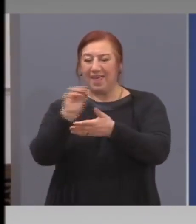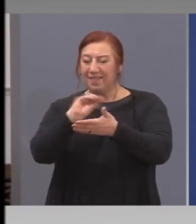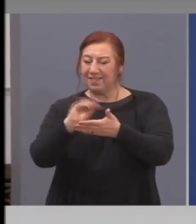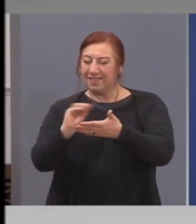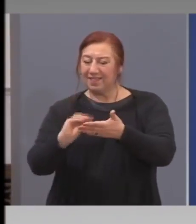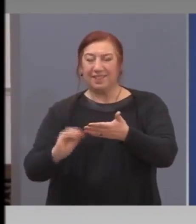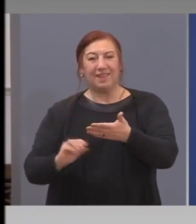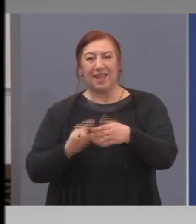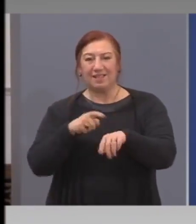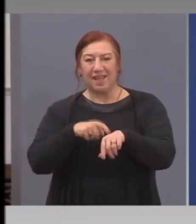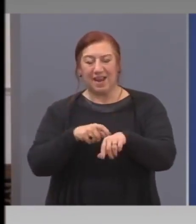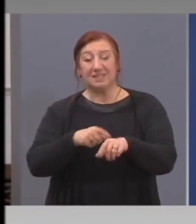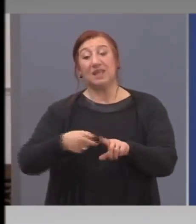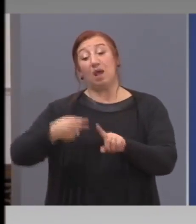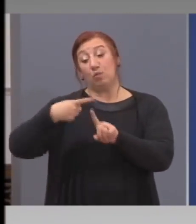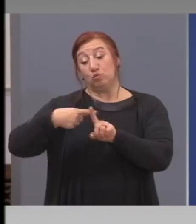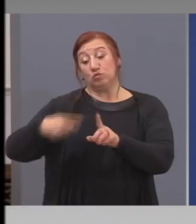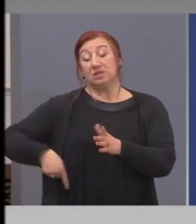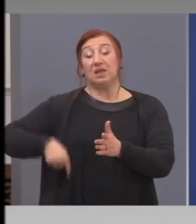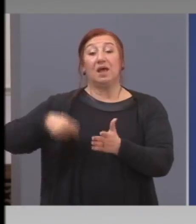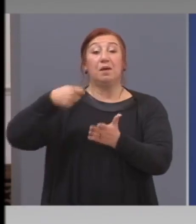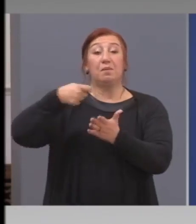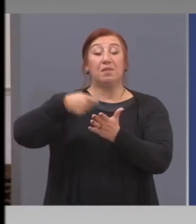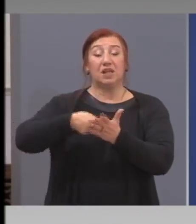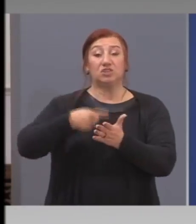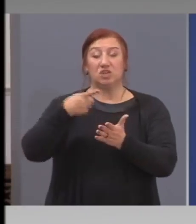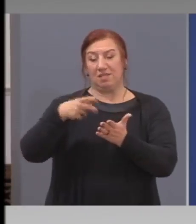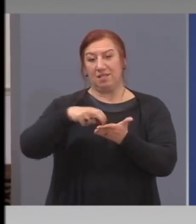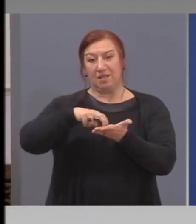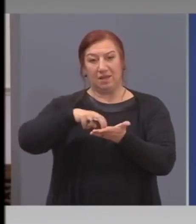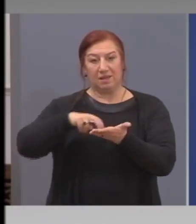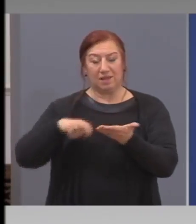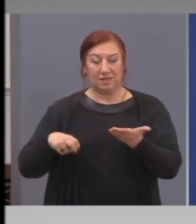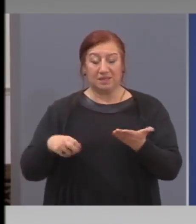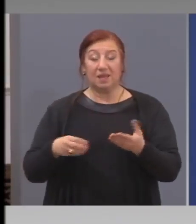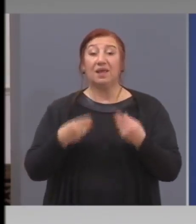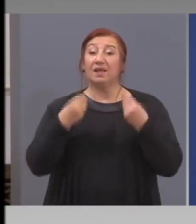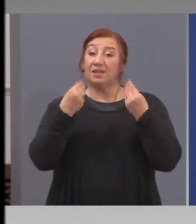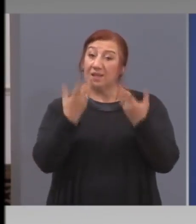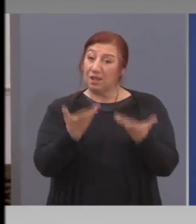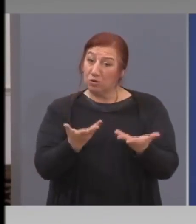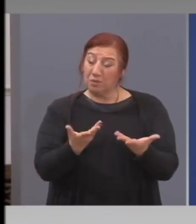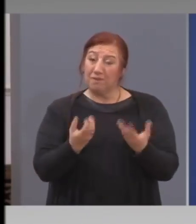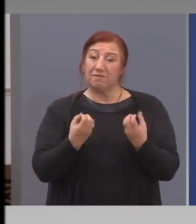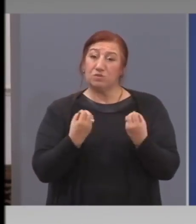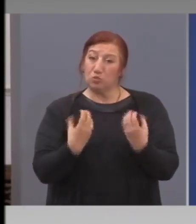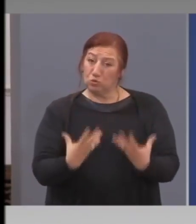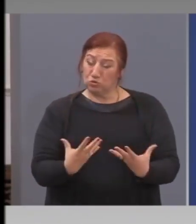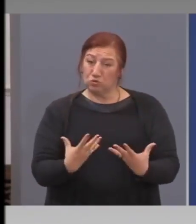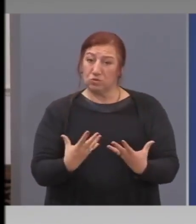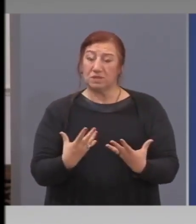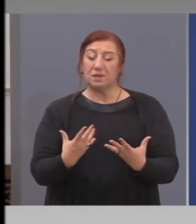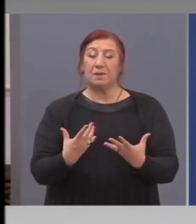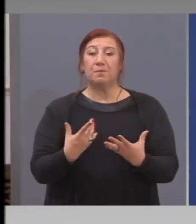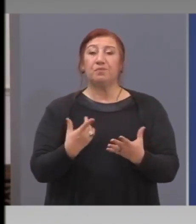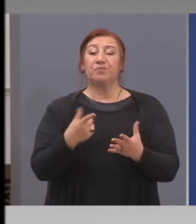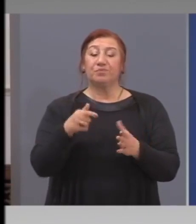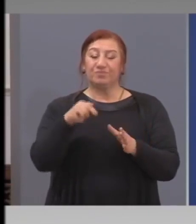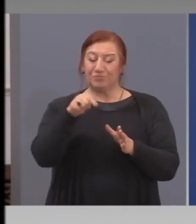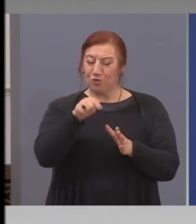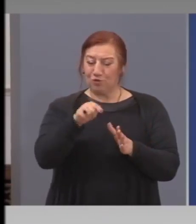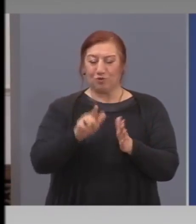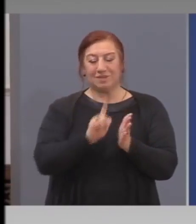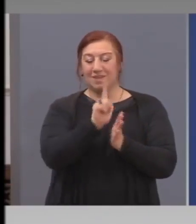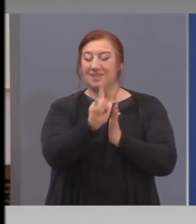и заплащането на корпоративен данък. Дарохме възможност с изварения закон да